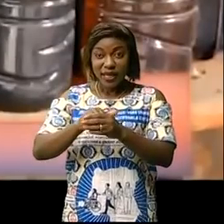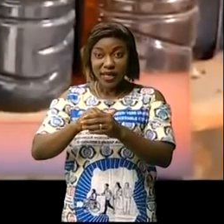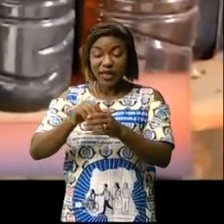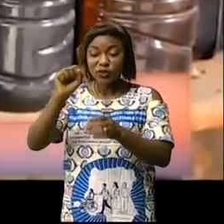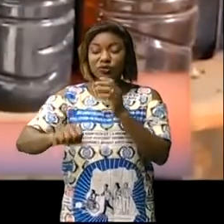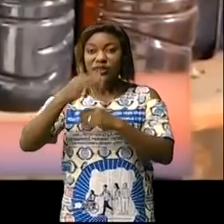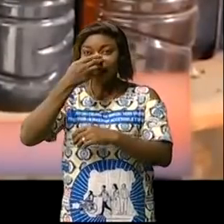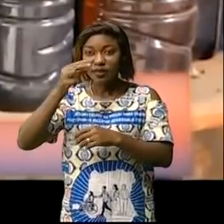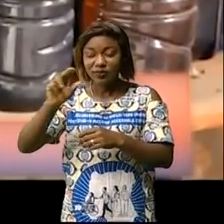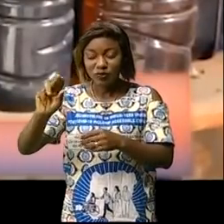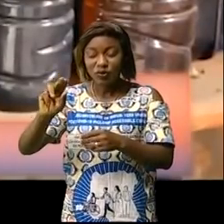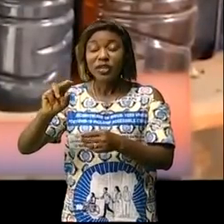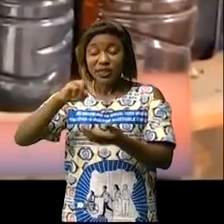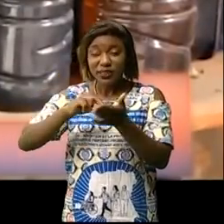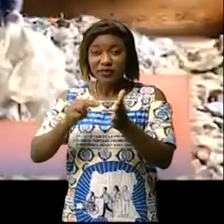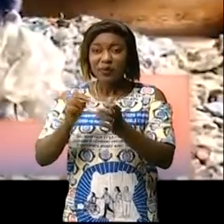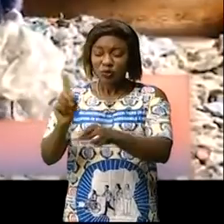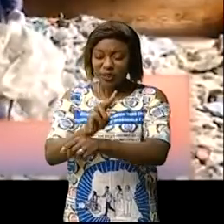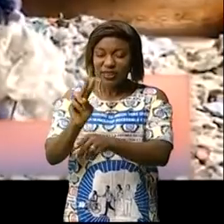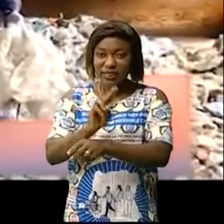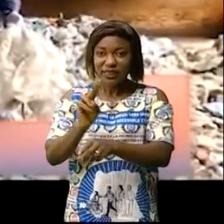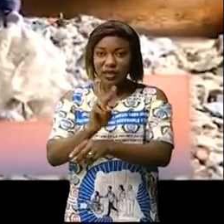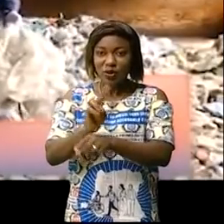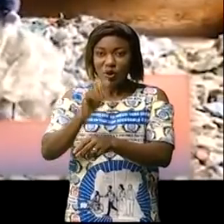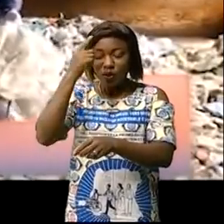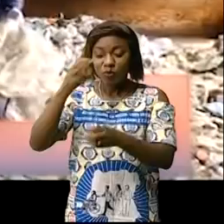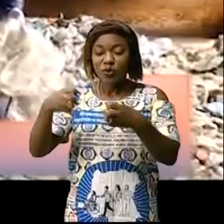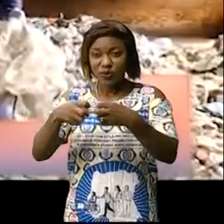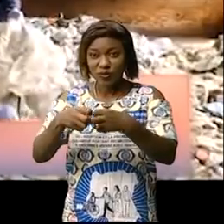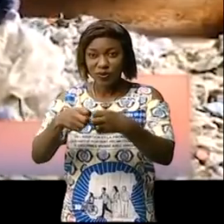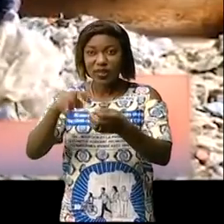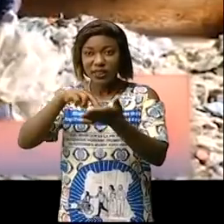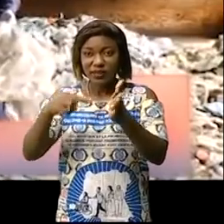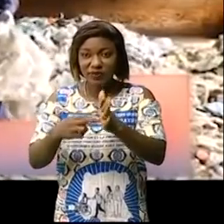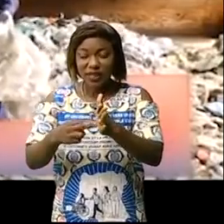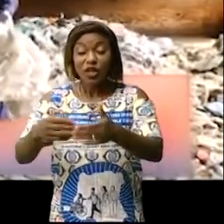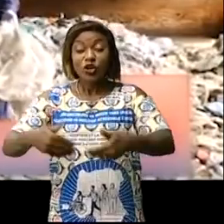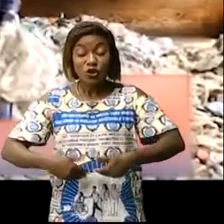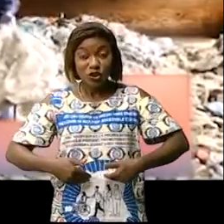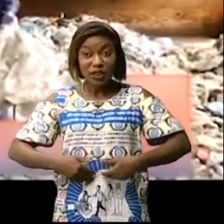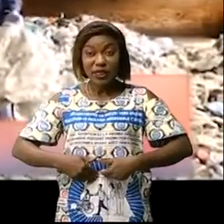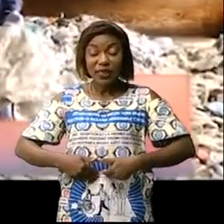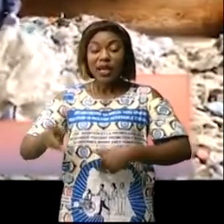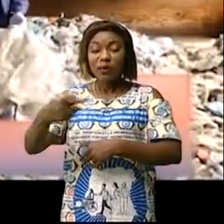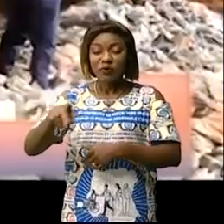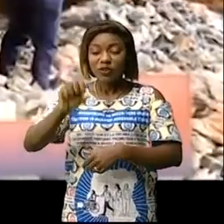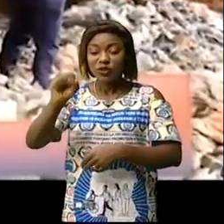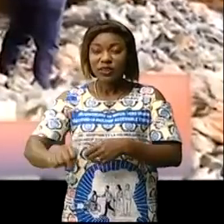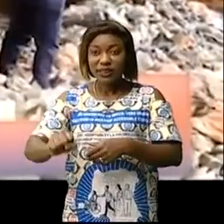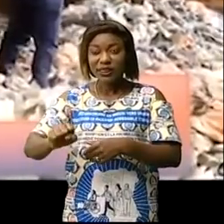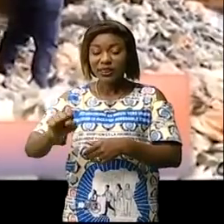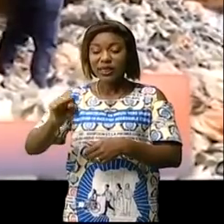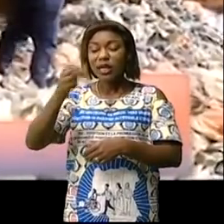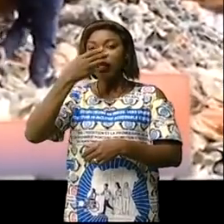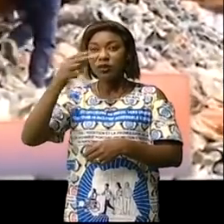carburant à base de déchets récupérés dans la ville et ce grâce à l'ingéniosité de jeunes de la province du Sud qui vous regroupés au sein